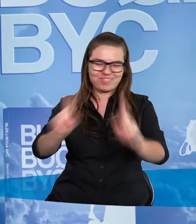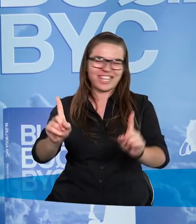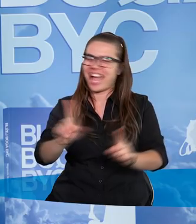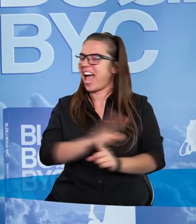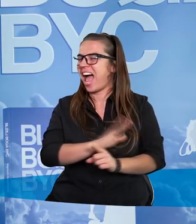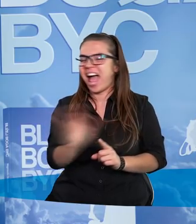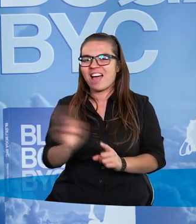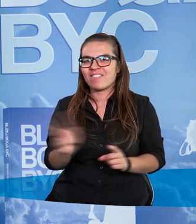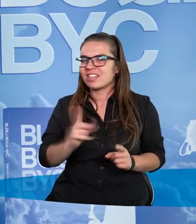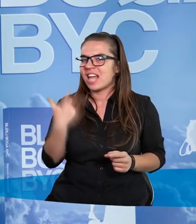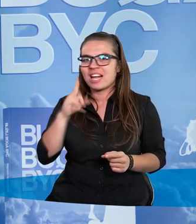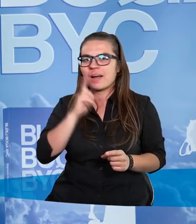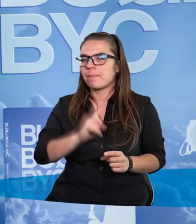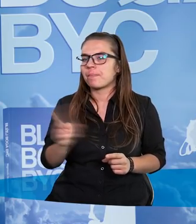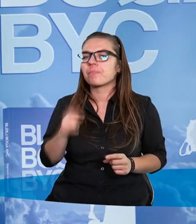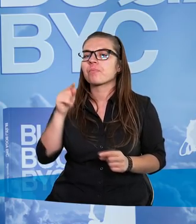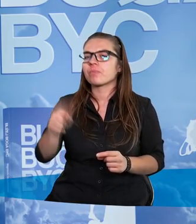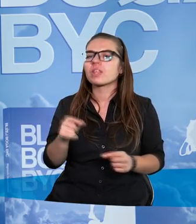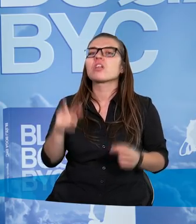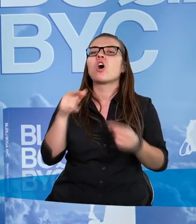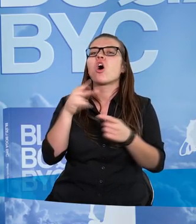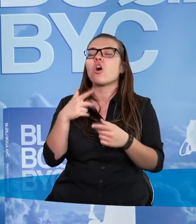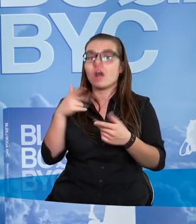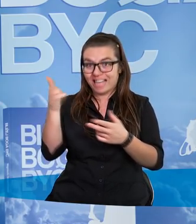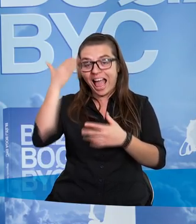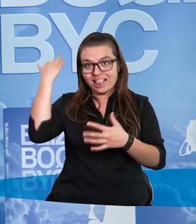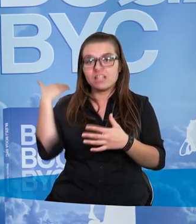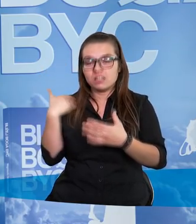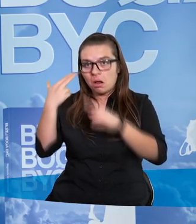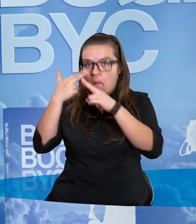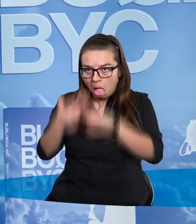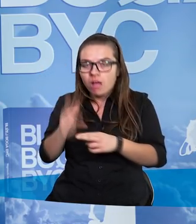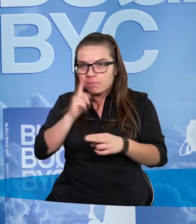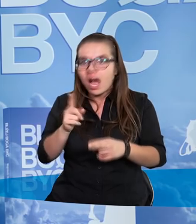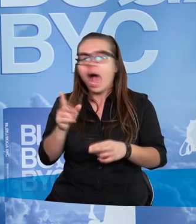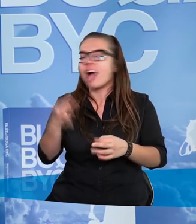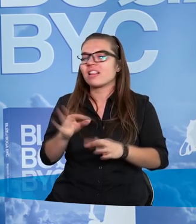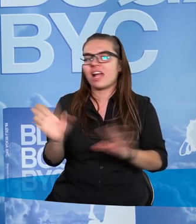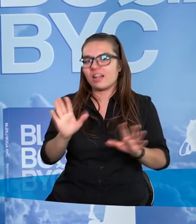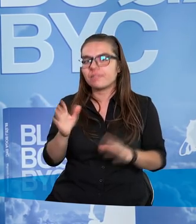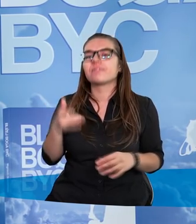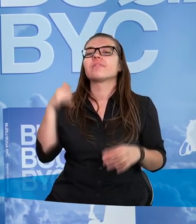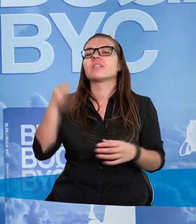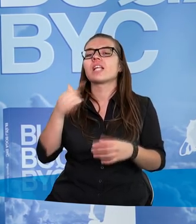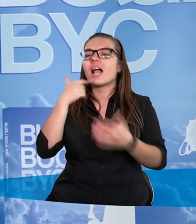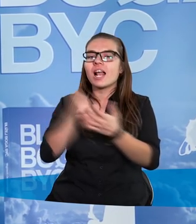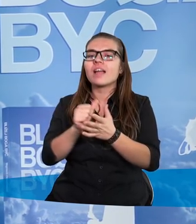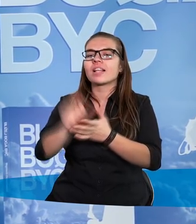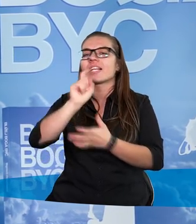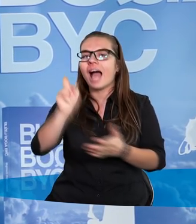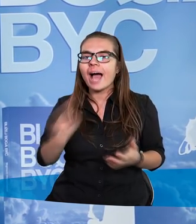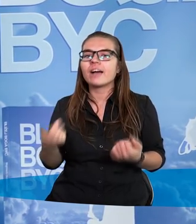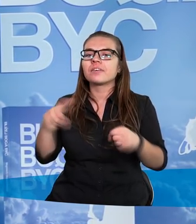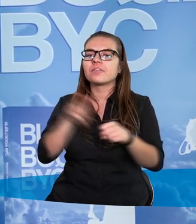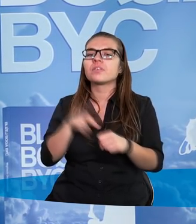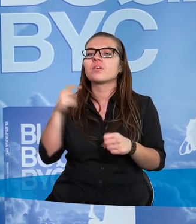Mit, w który wierzyłem, że jest prawdą. Jednym z tych elementów, które wspierają ten mit, jest pewne zagadnienie,